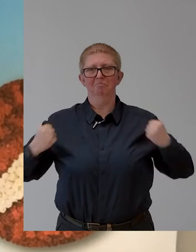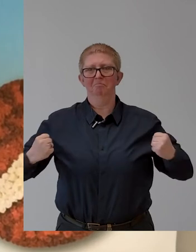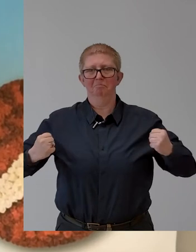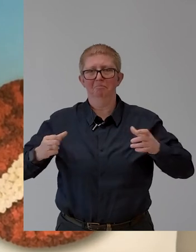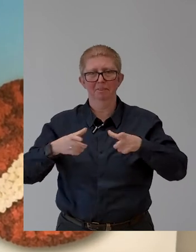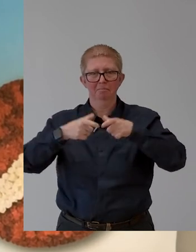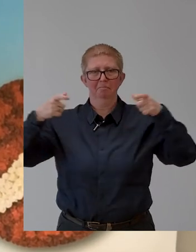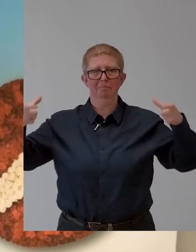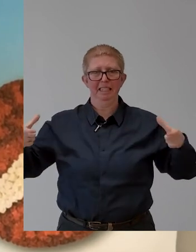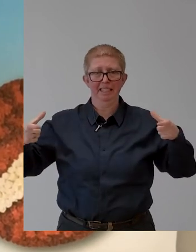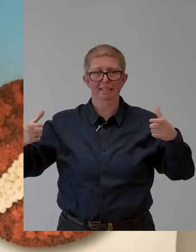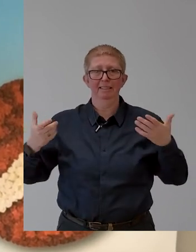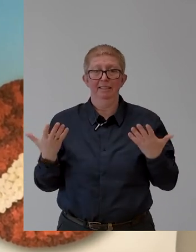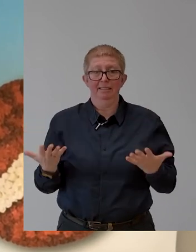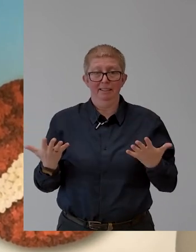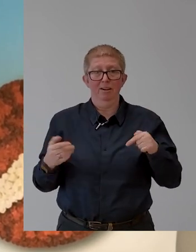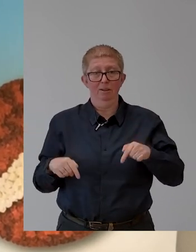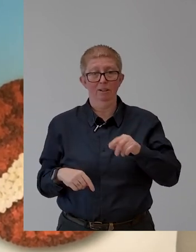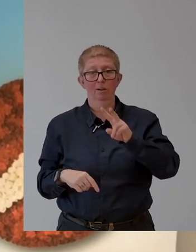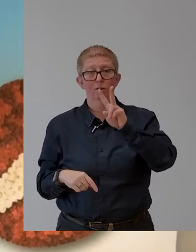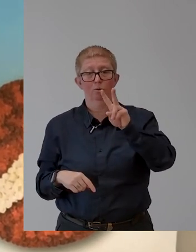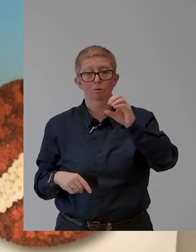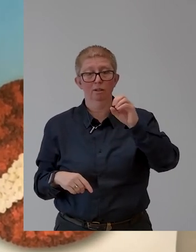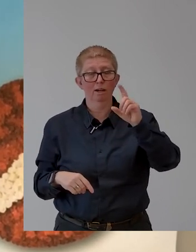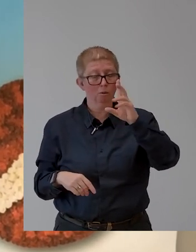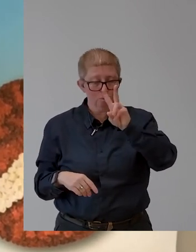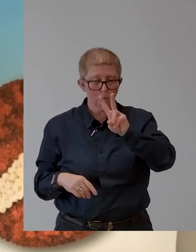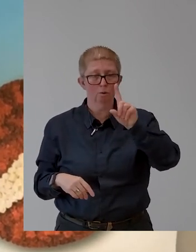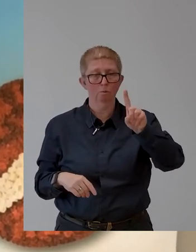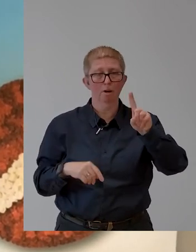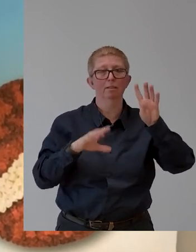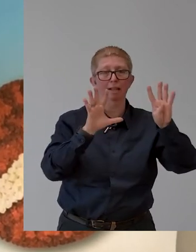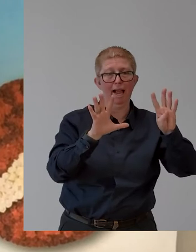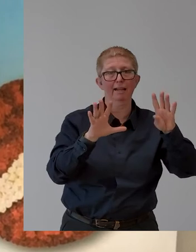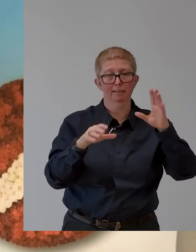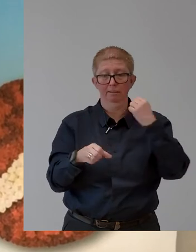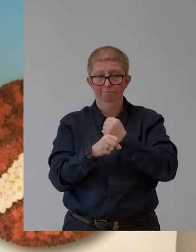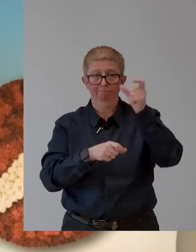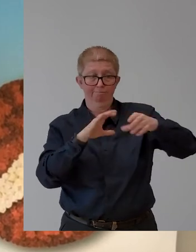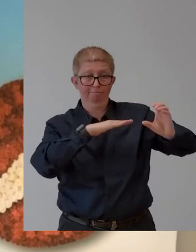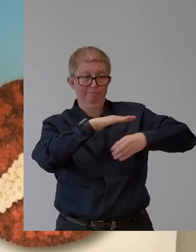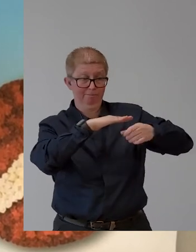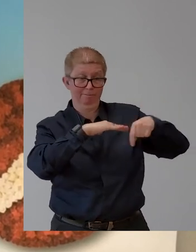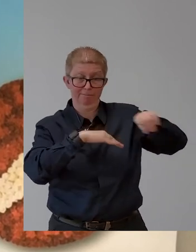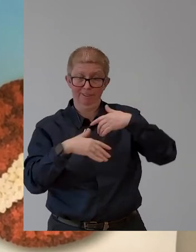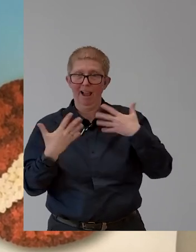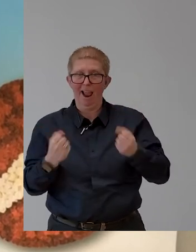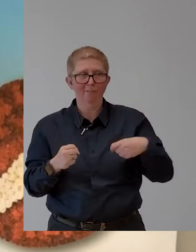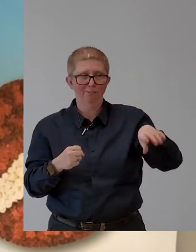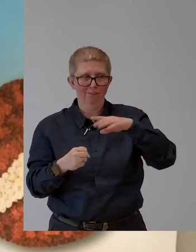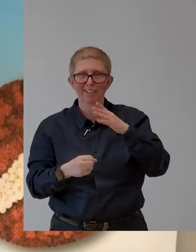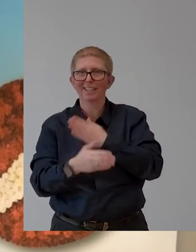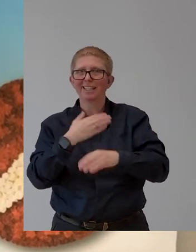working environment, even during the crisis, making use, making us one,